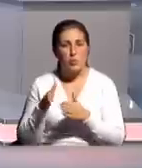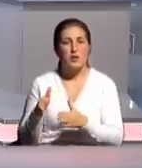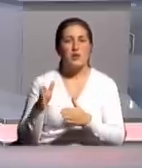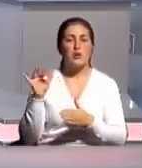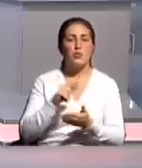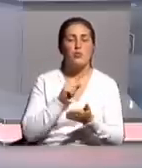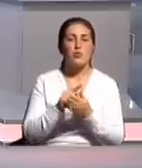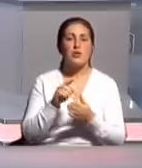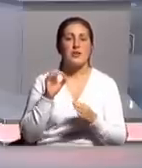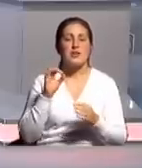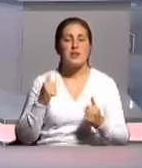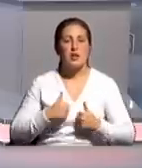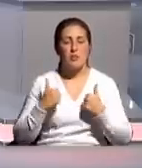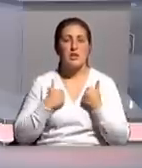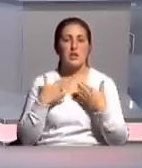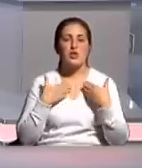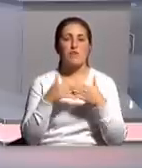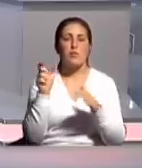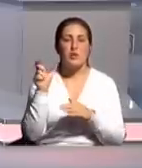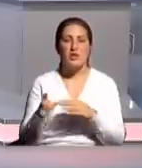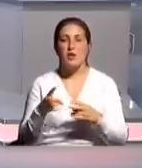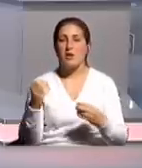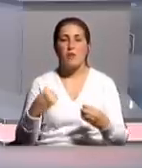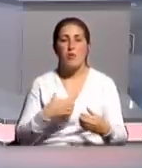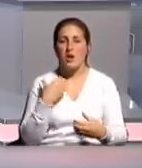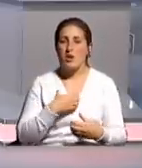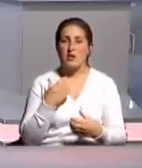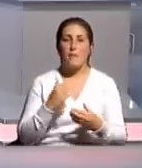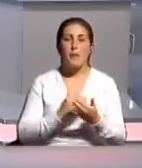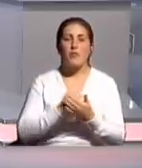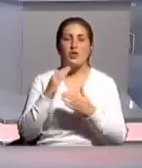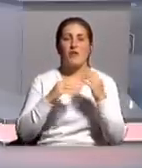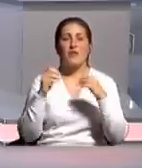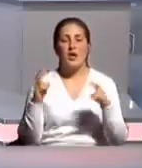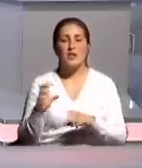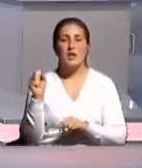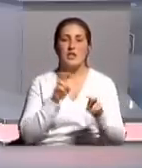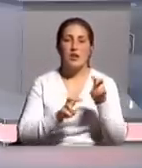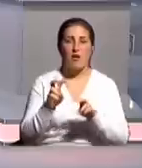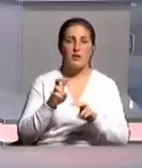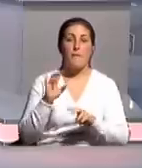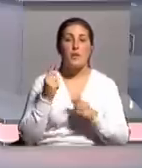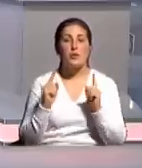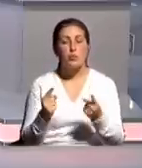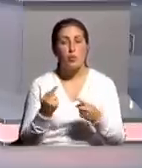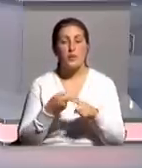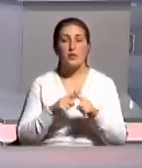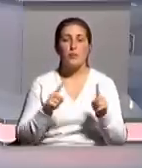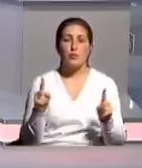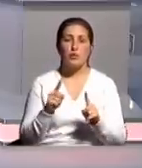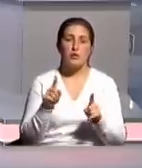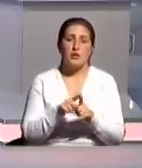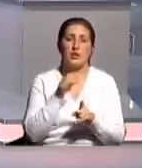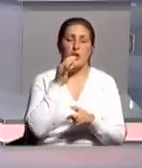стремиться наш выпускник не бояться повышения квалификации, наоборот, их искать и так далее. Почему? Потому что, ну,